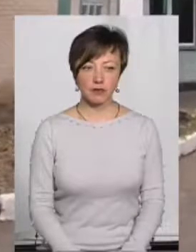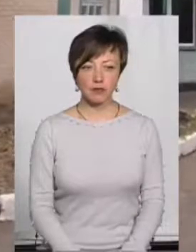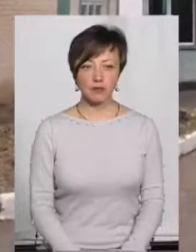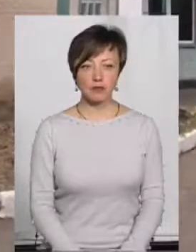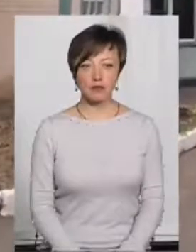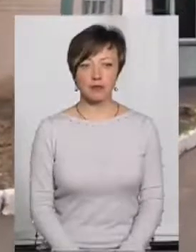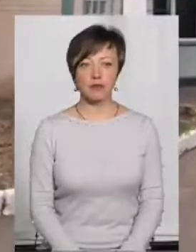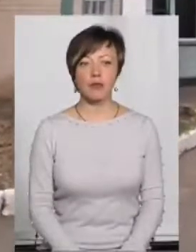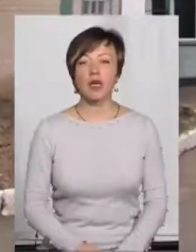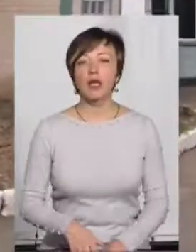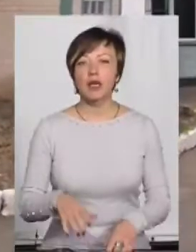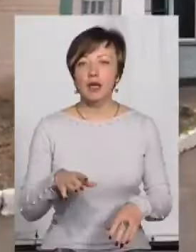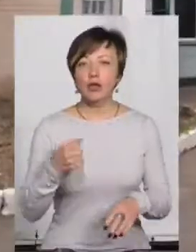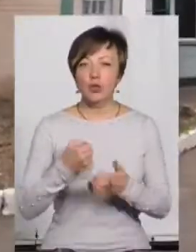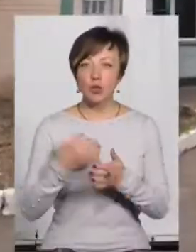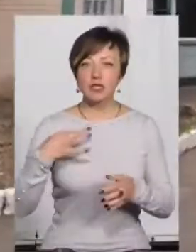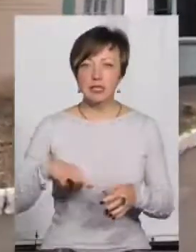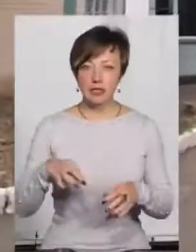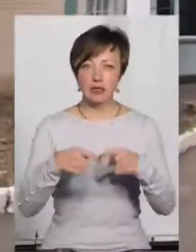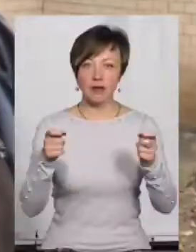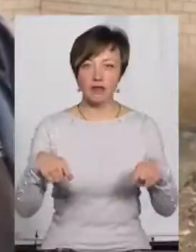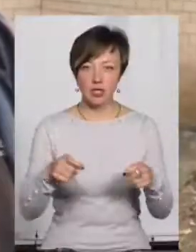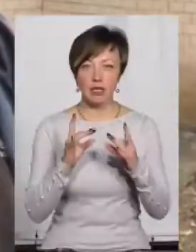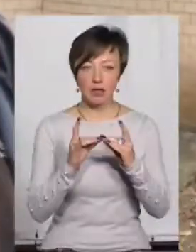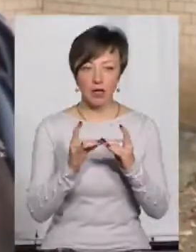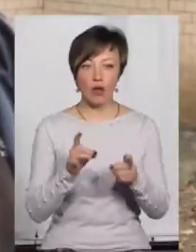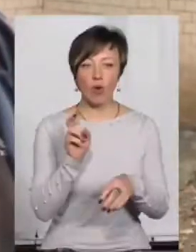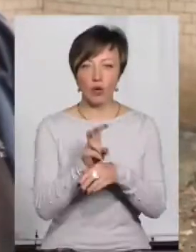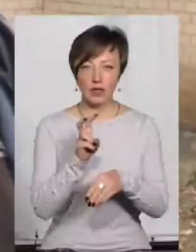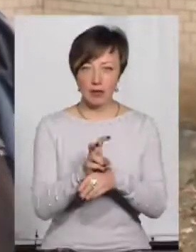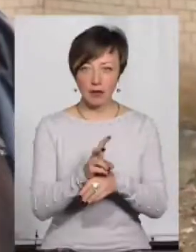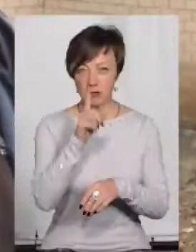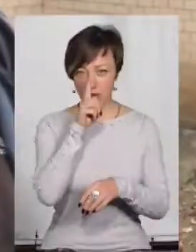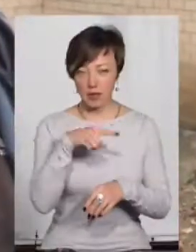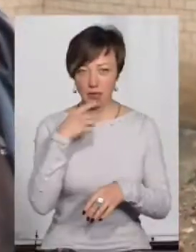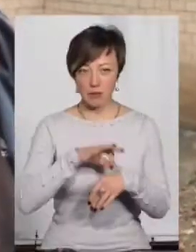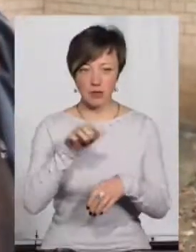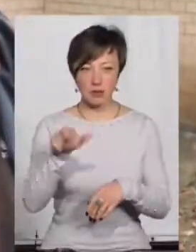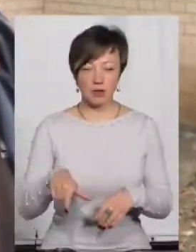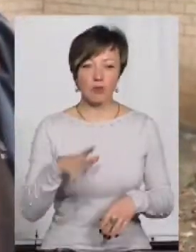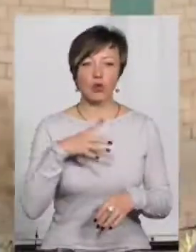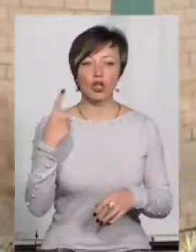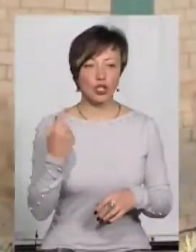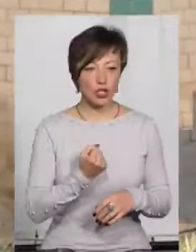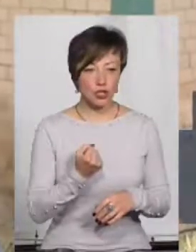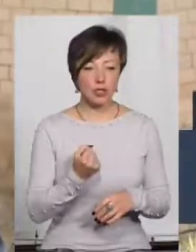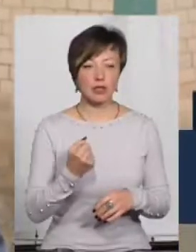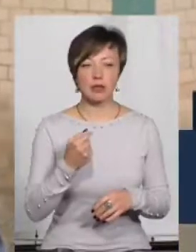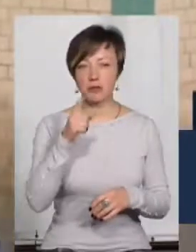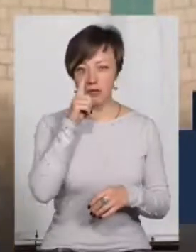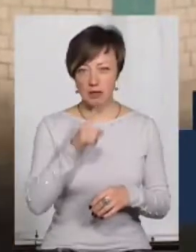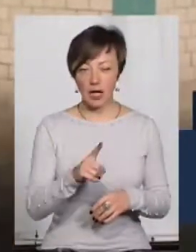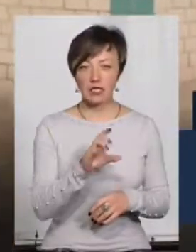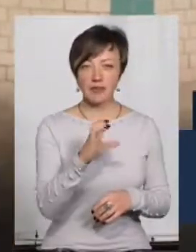До сина завідувачу інтернату на роботу ходила місяць, каже пацієнт психоневрологічного інтернату. Були тиждень, і місяці. Світлана